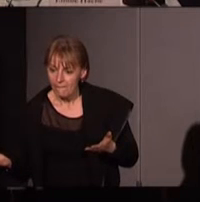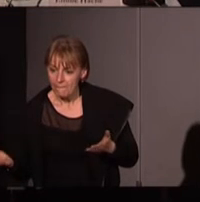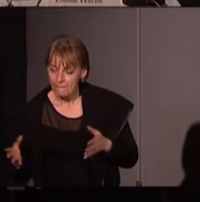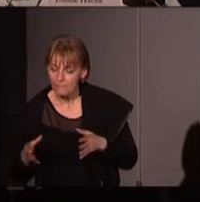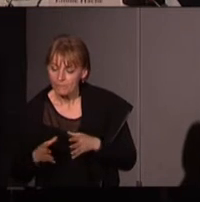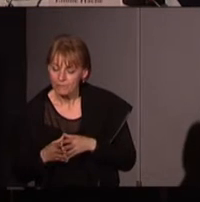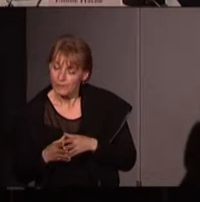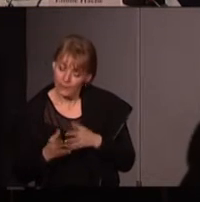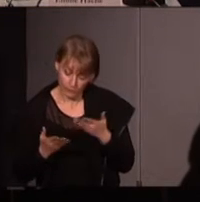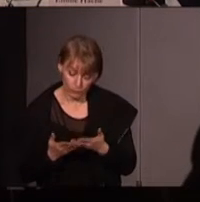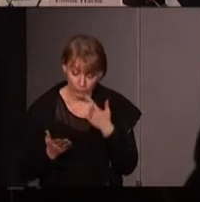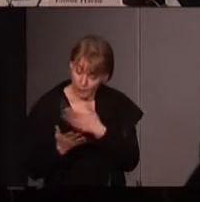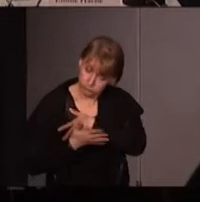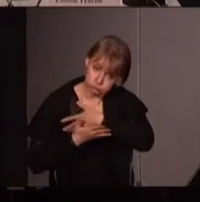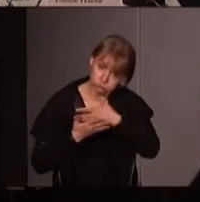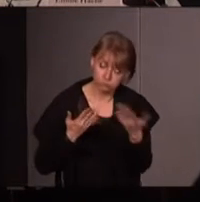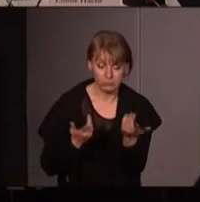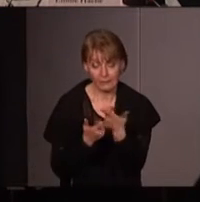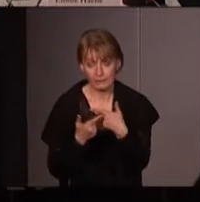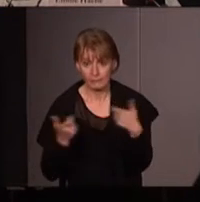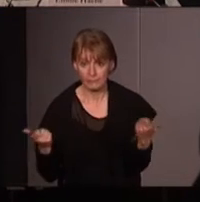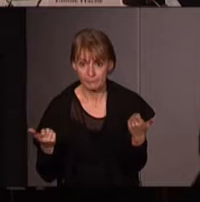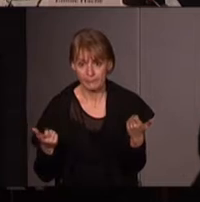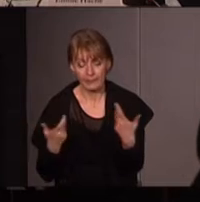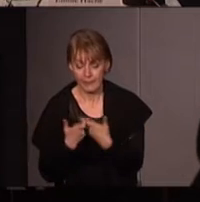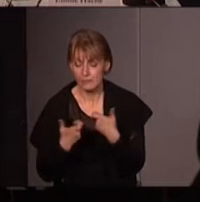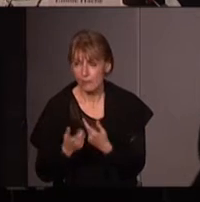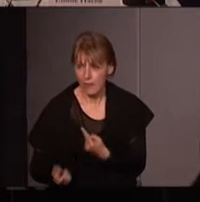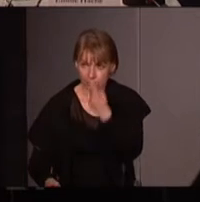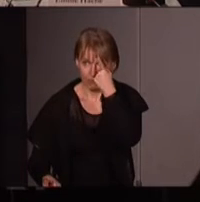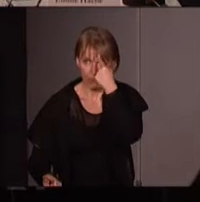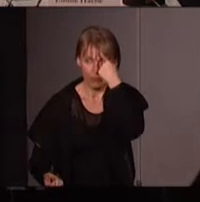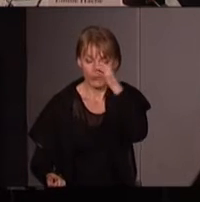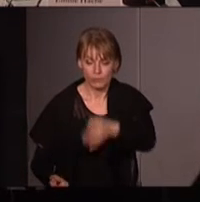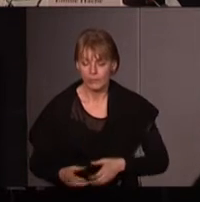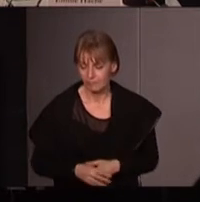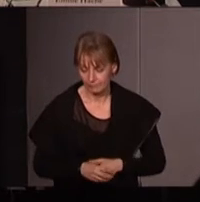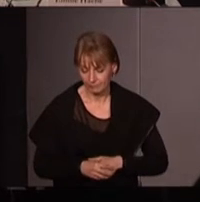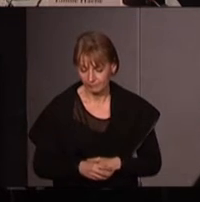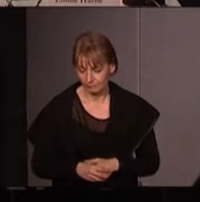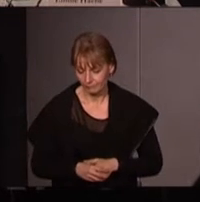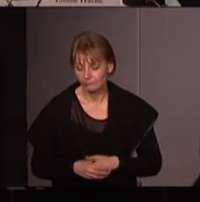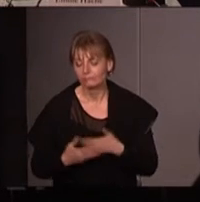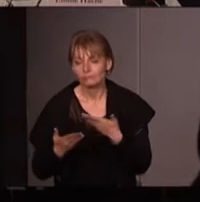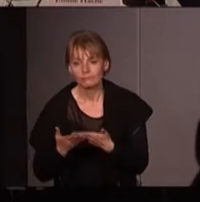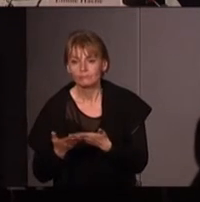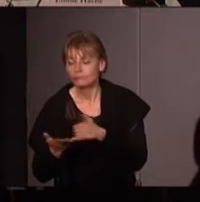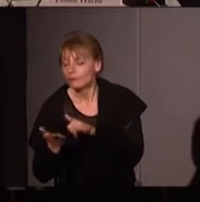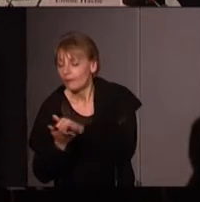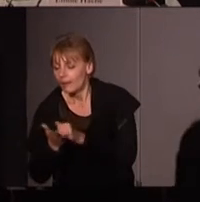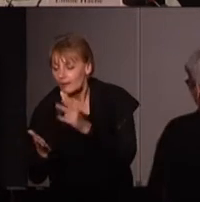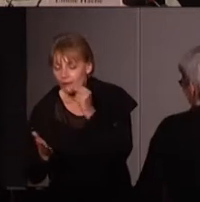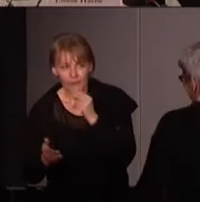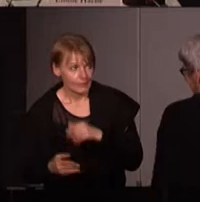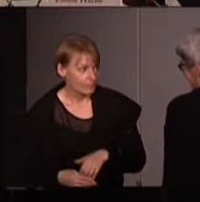d'entités extrêmement diverses il y a des choses qui font écho alors évidemment Notre-Dame des Landes ou les indignés on n'est